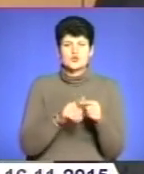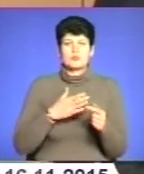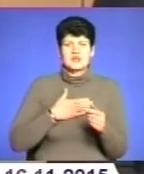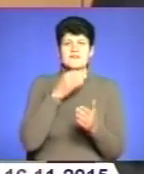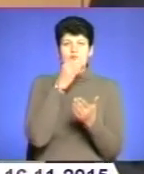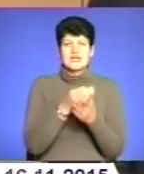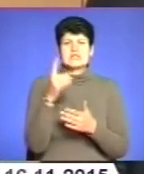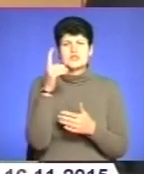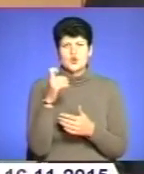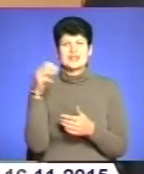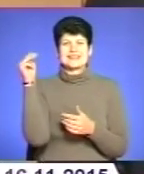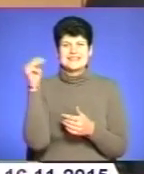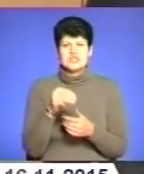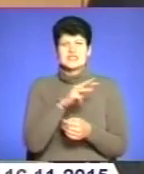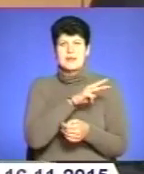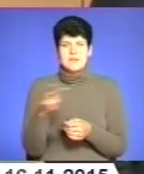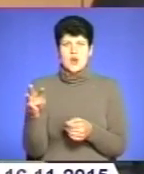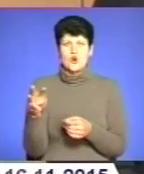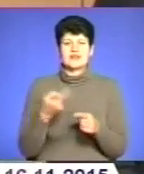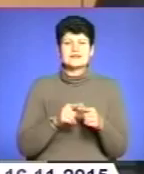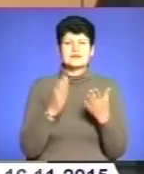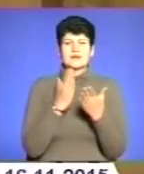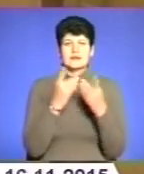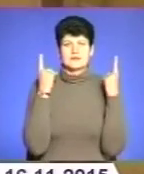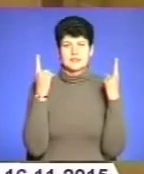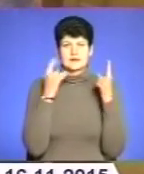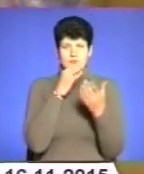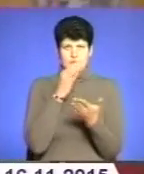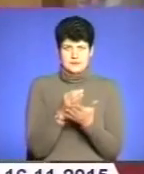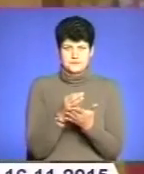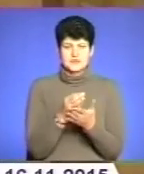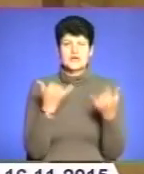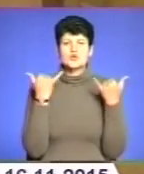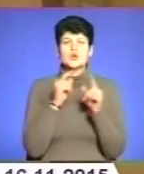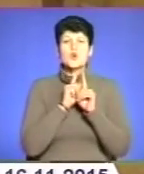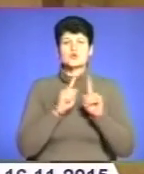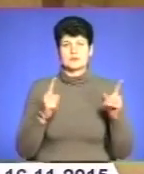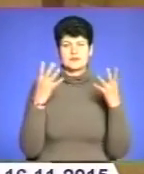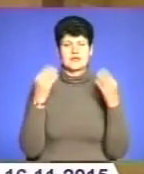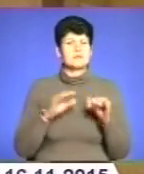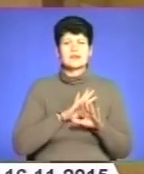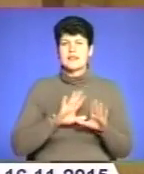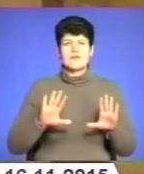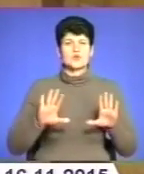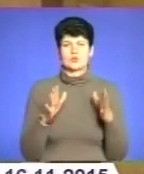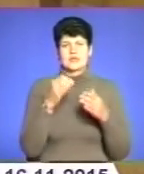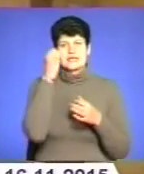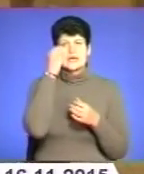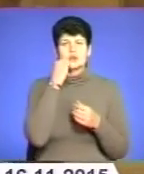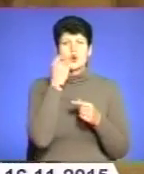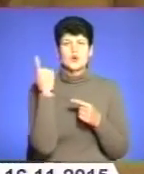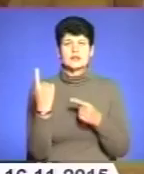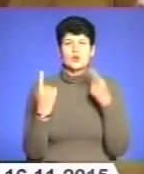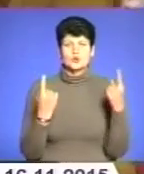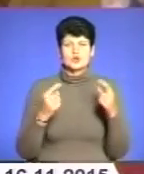за сотні, за тисячі, за мільйони. Це є велика відповідальність. Сьогодні особливий день. Ми не втомлюємося дякувати один одному за